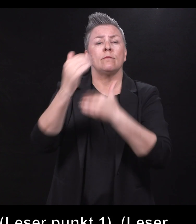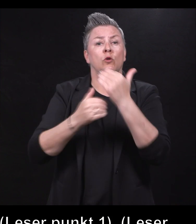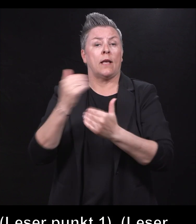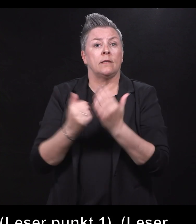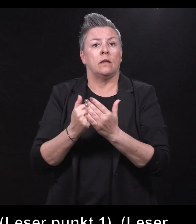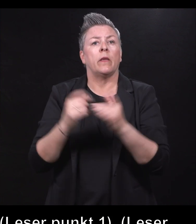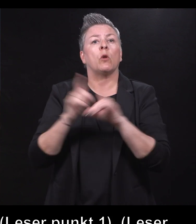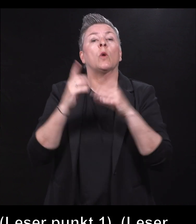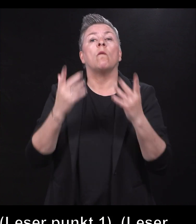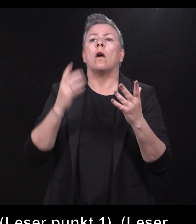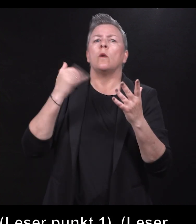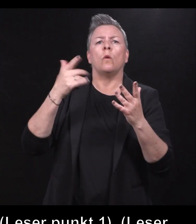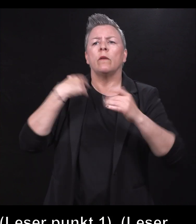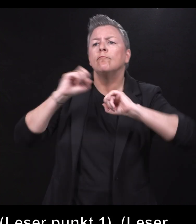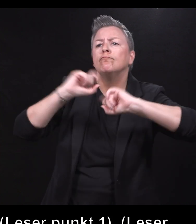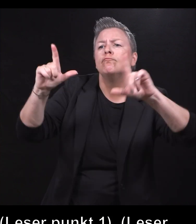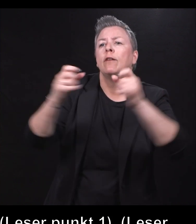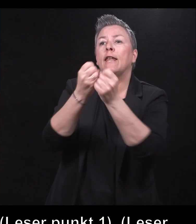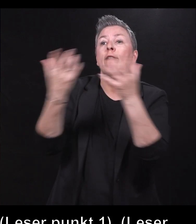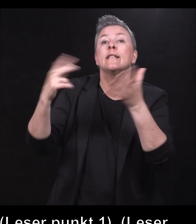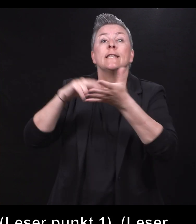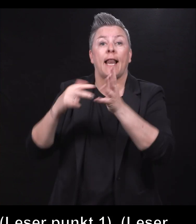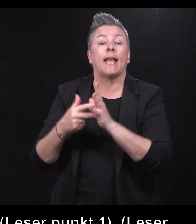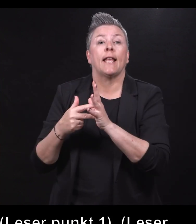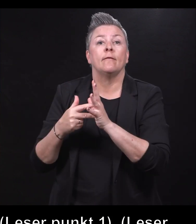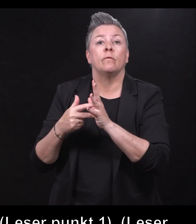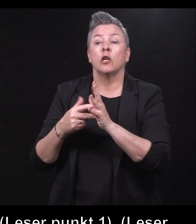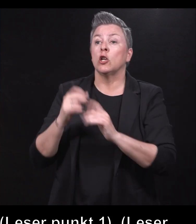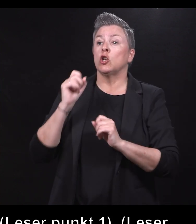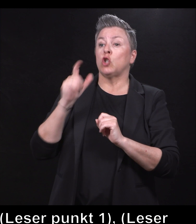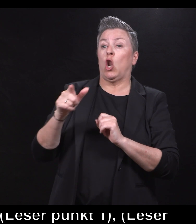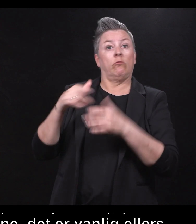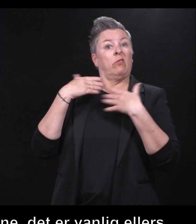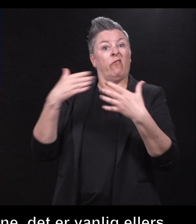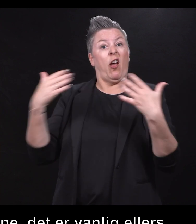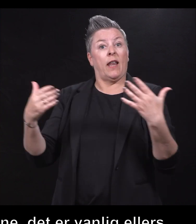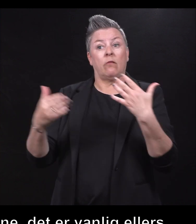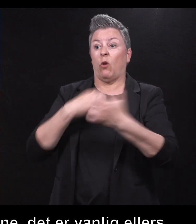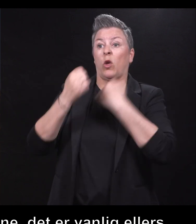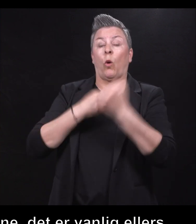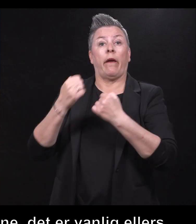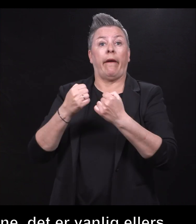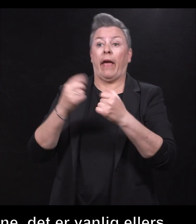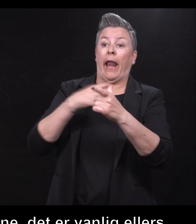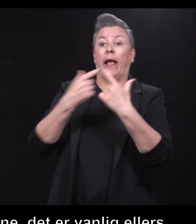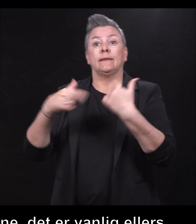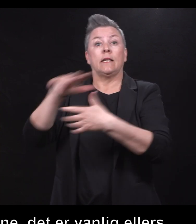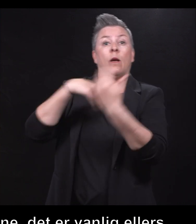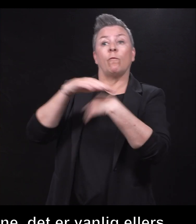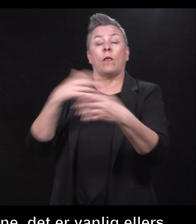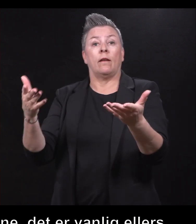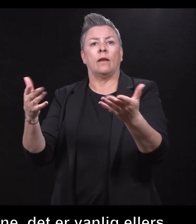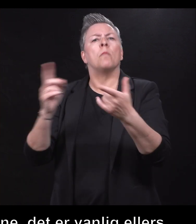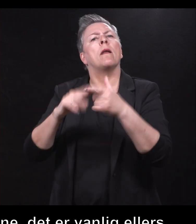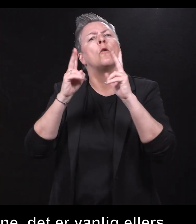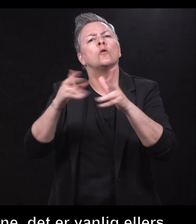betyr at vi lyser ut de fleste stillingene, fordi det er det vanligste ellers i samfunnet. Men det er også vanlig